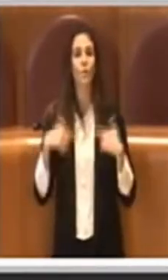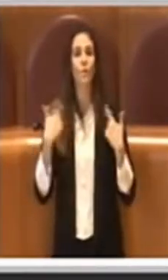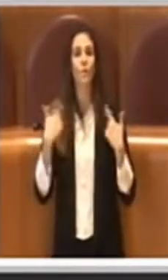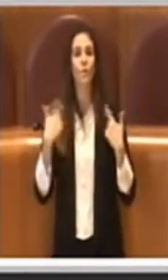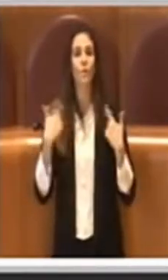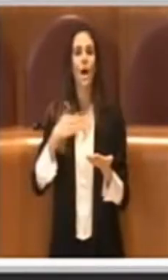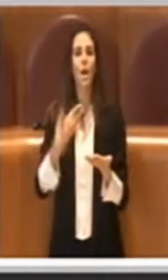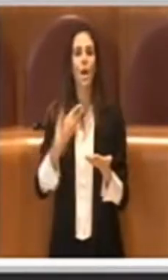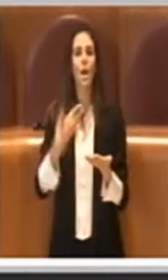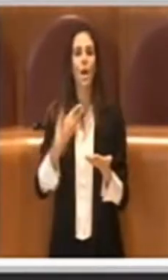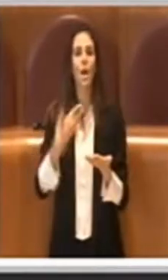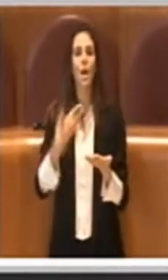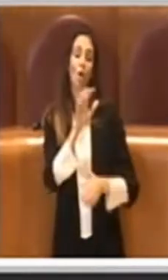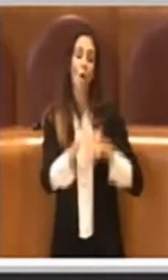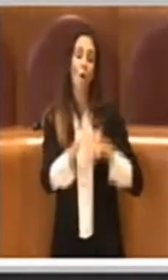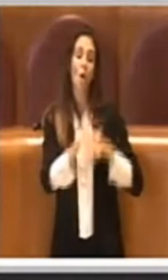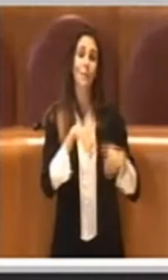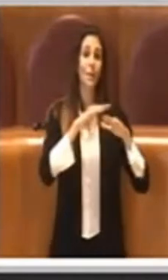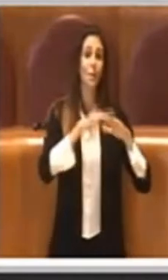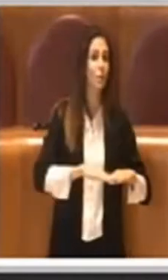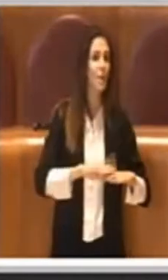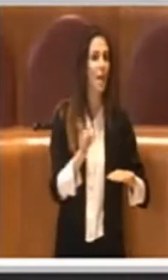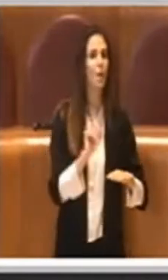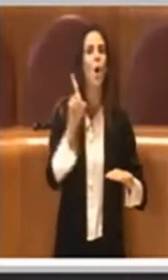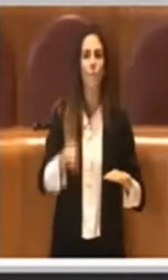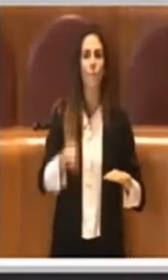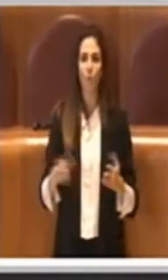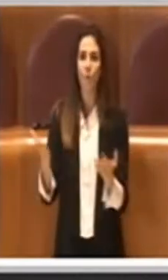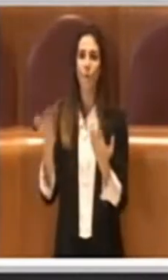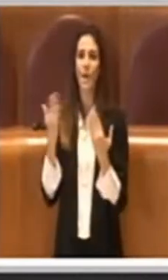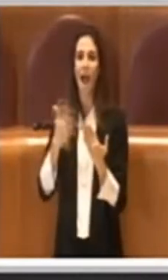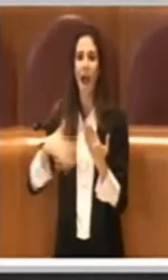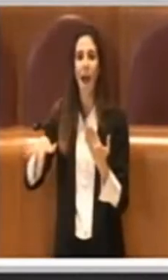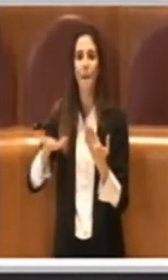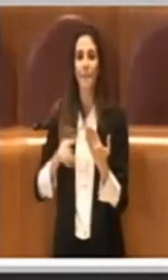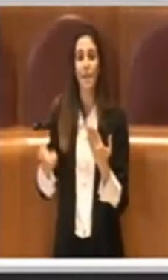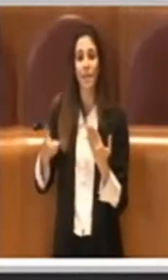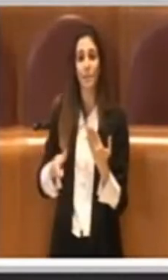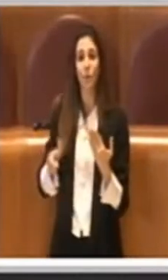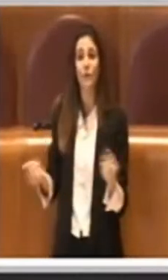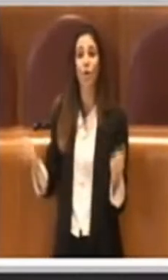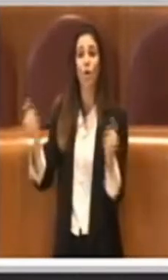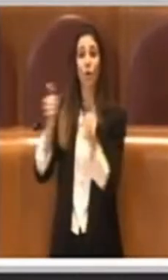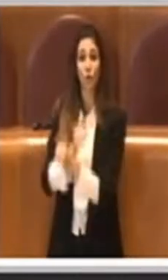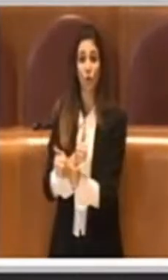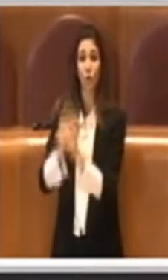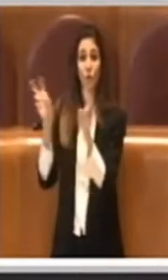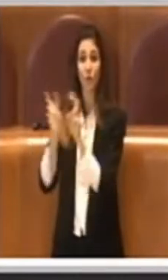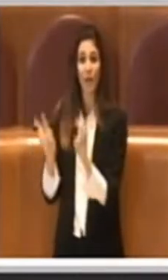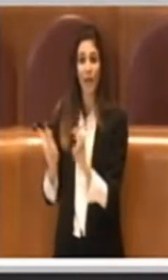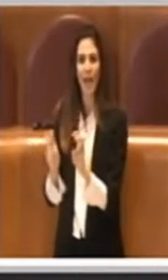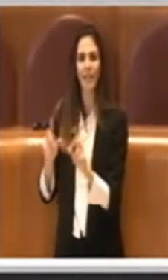non solo di tutelare gli animali, ma anche ambientale, con la sostituzione e l'incentivo a dover